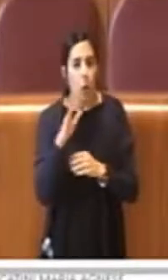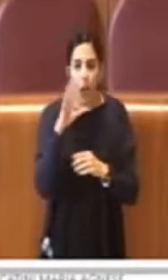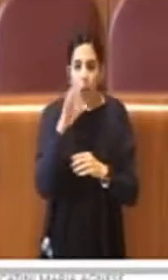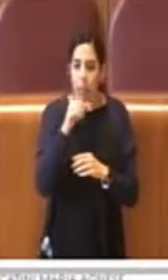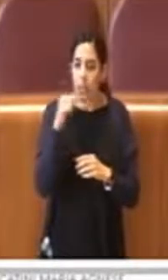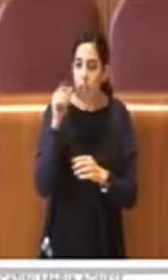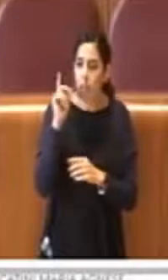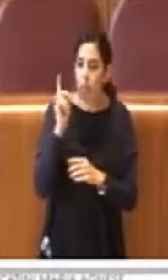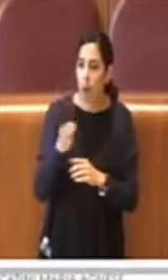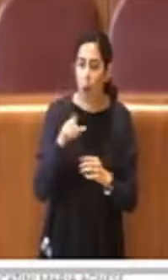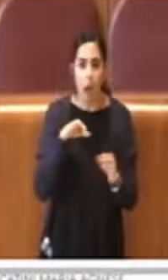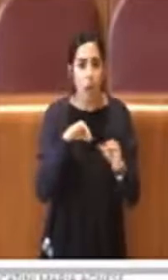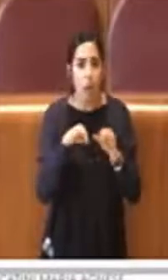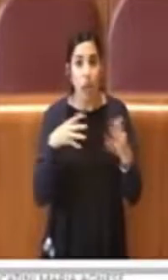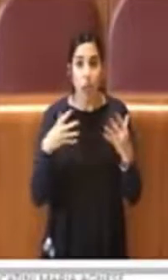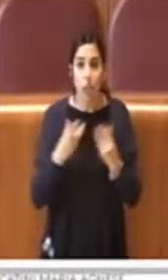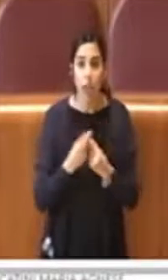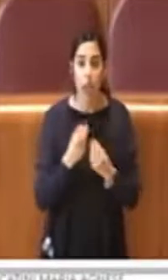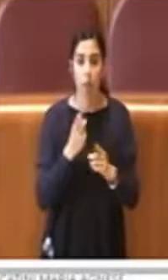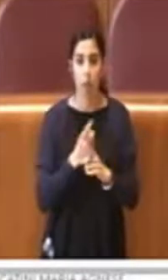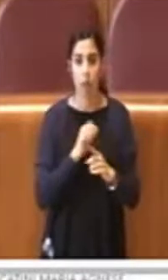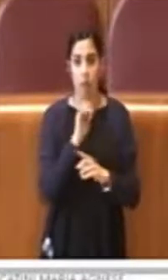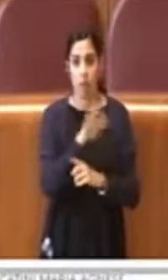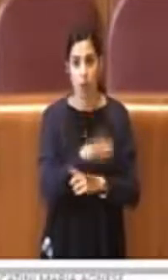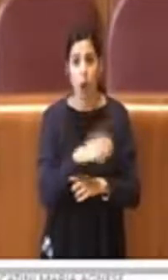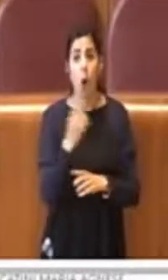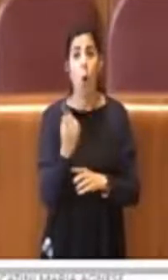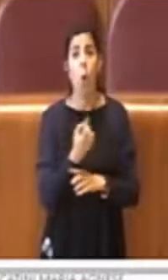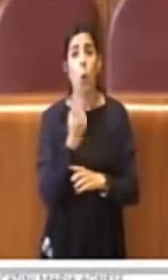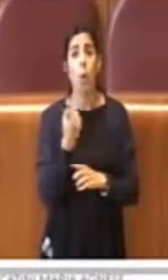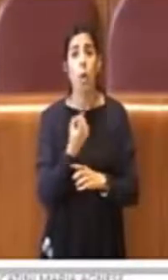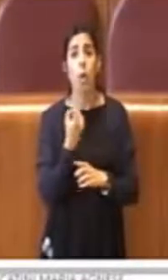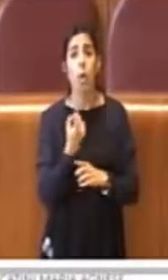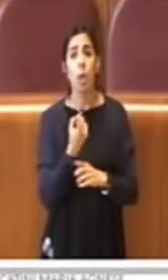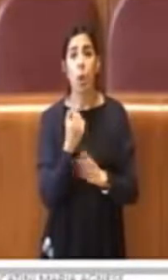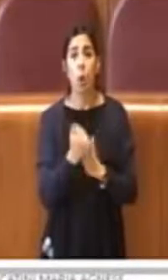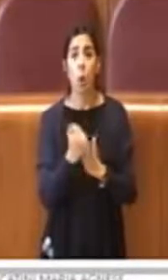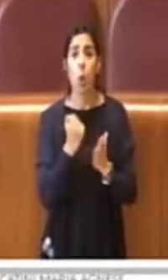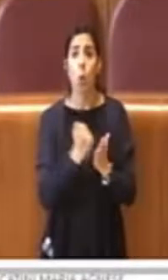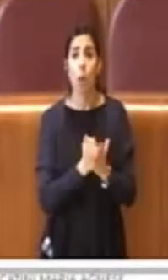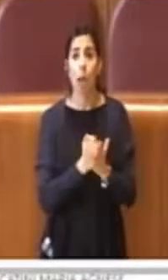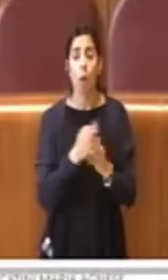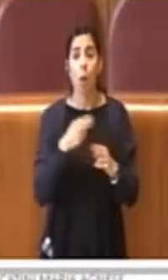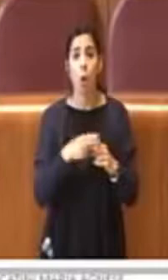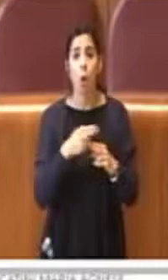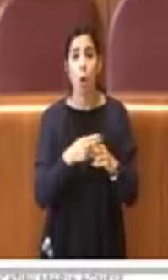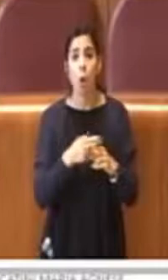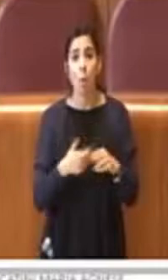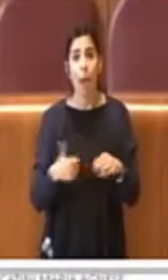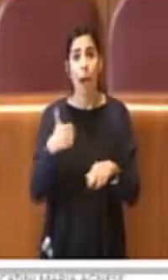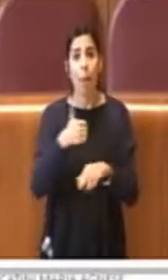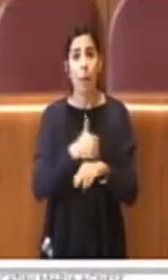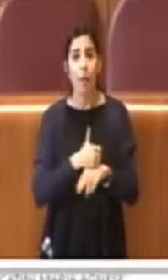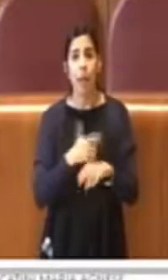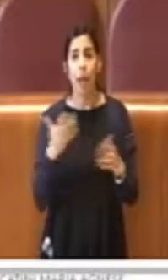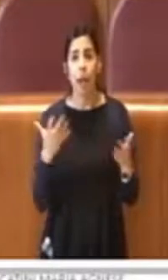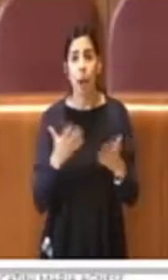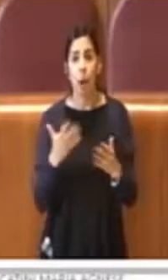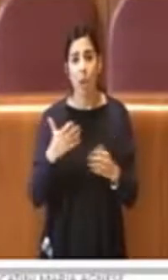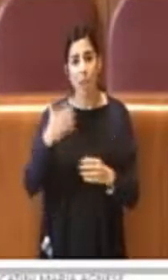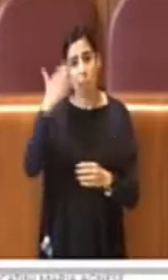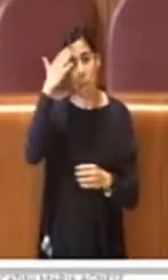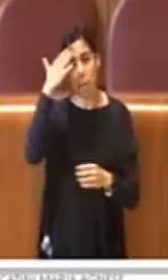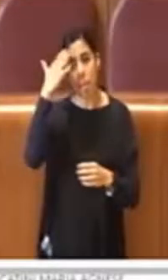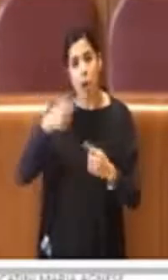Infatti l'unico documento di Roma Capitale è una memoria di giunta del 30 agosto, quindi tra l'altro per restare